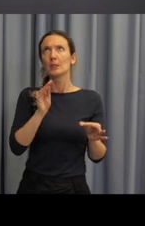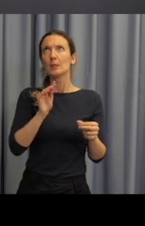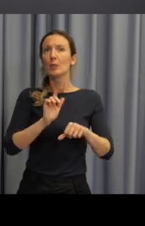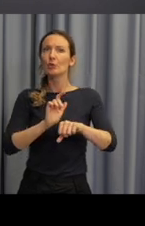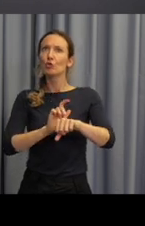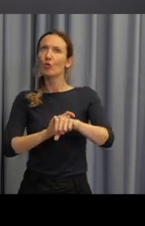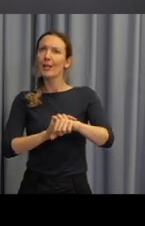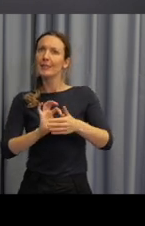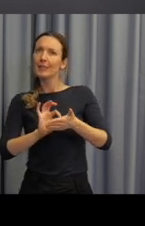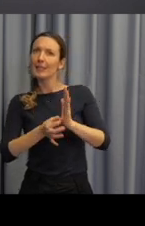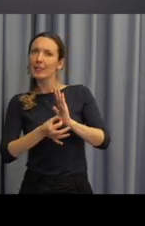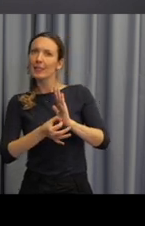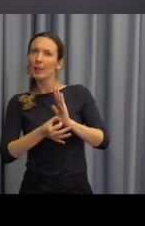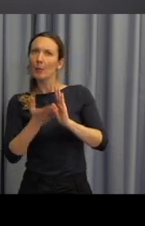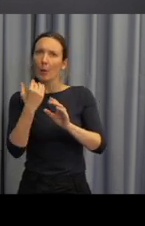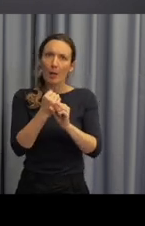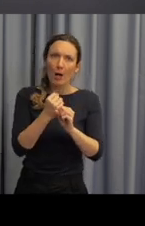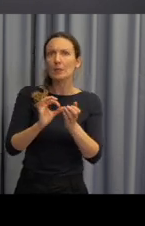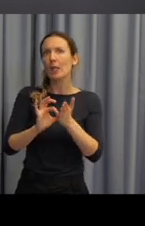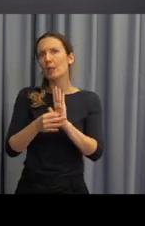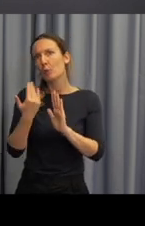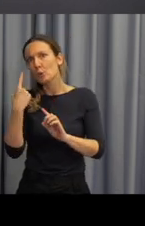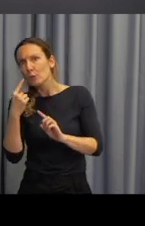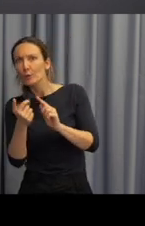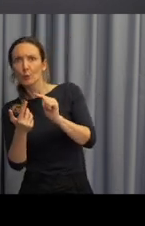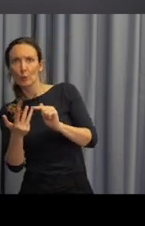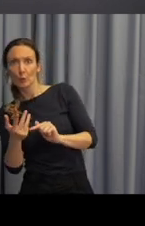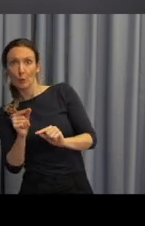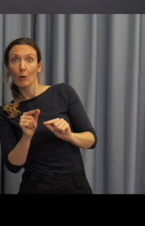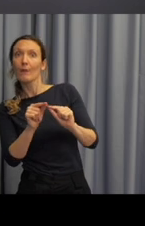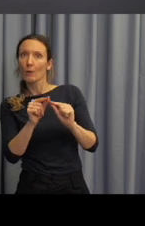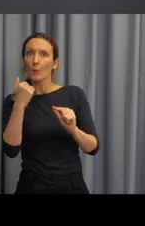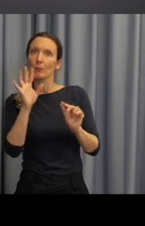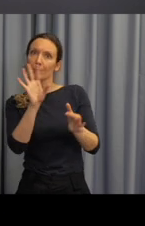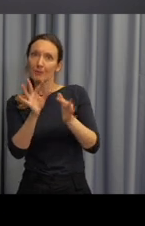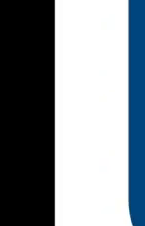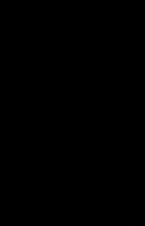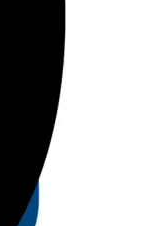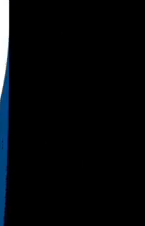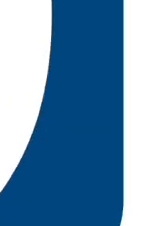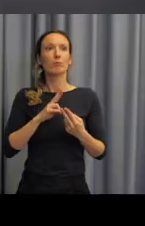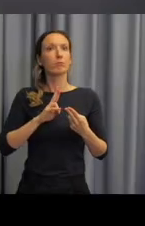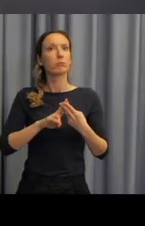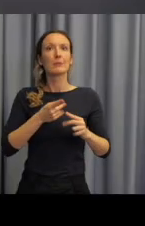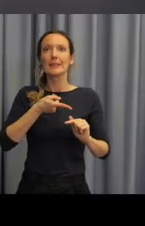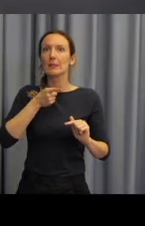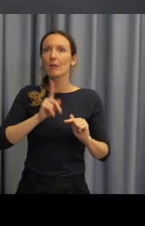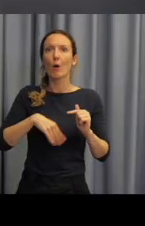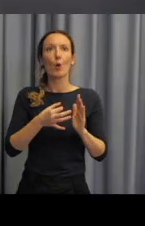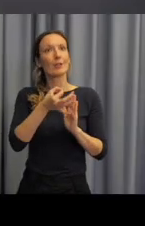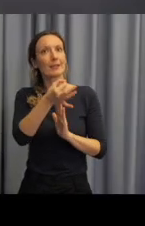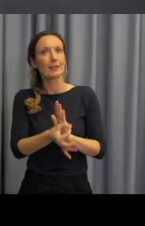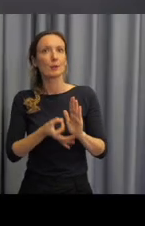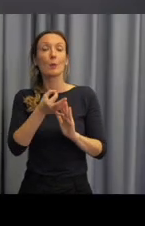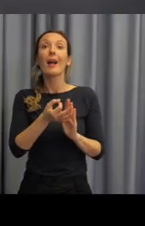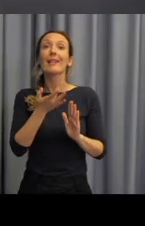a vpravo je klíč k testovým otázkám. Ve škole se to